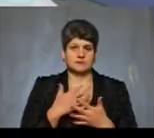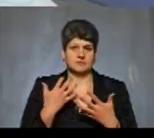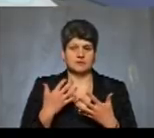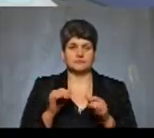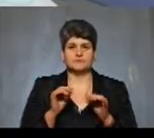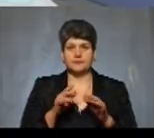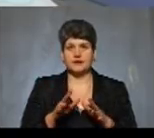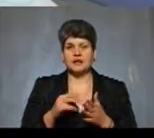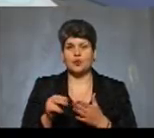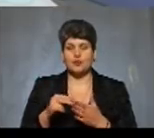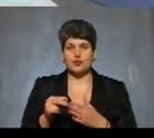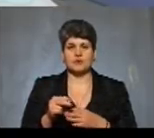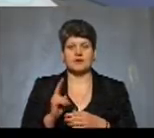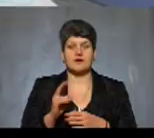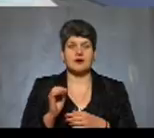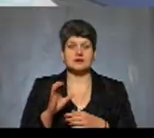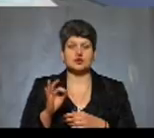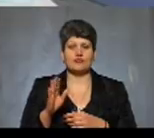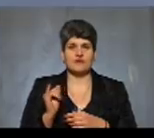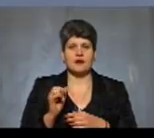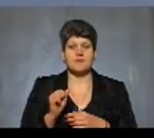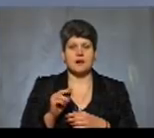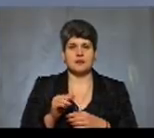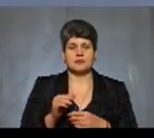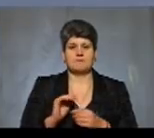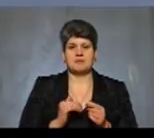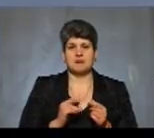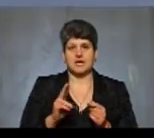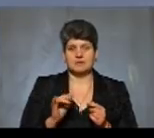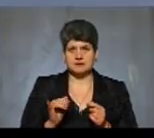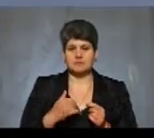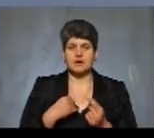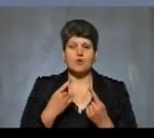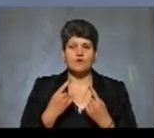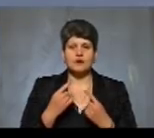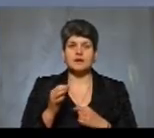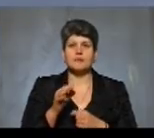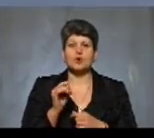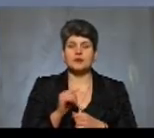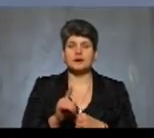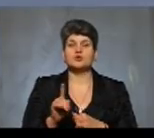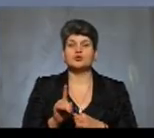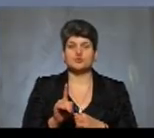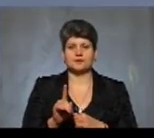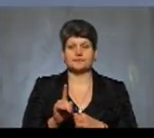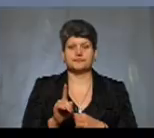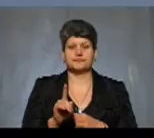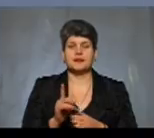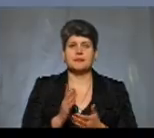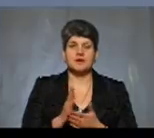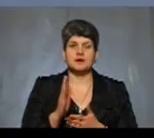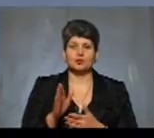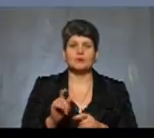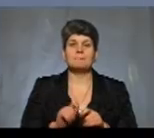...якщо купують якась свої апарати фізичні особи-підприємці. Ми говорили про те, що має бути